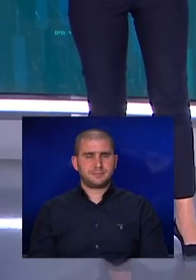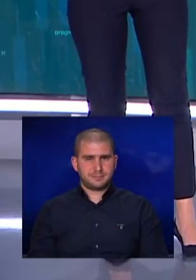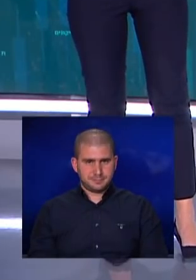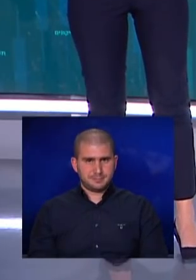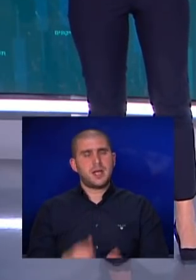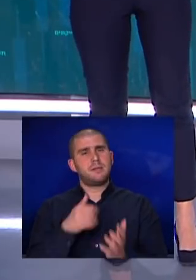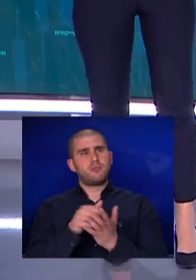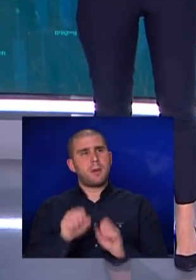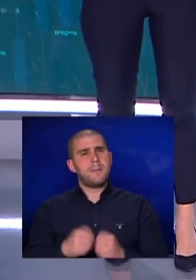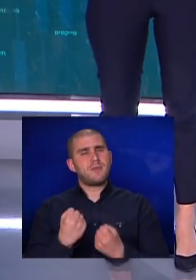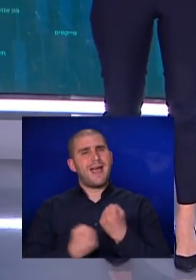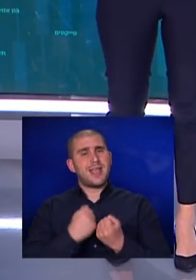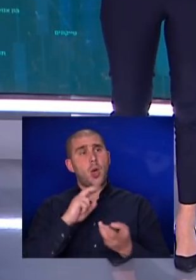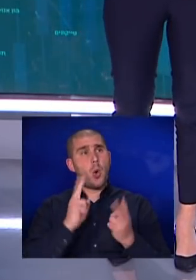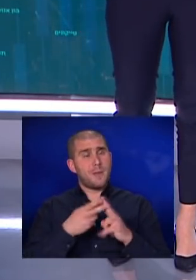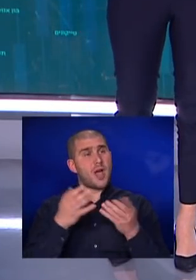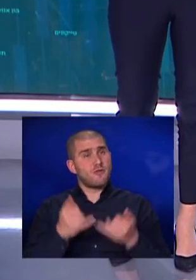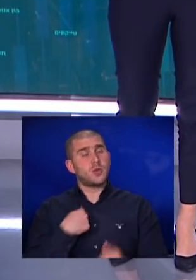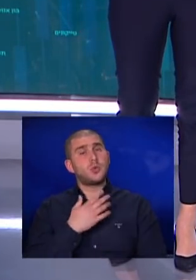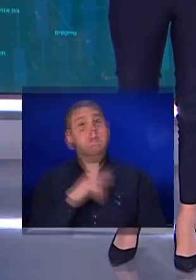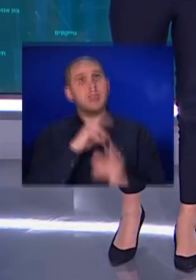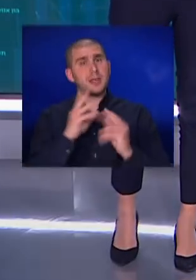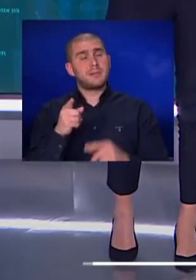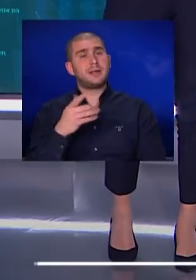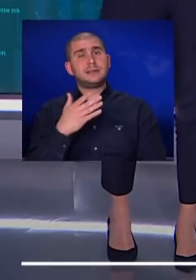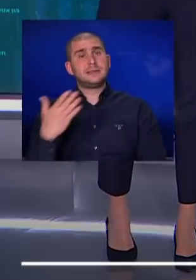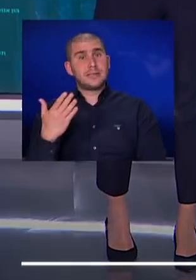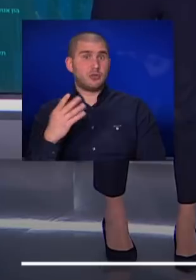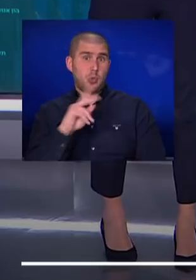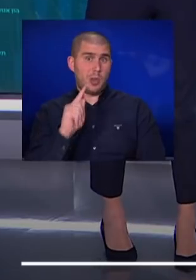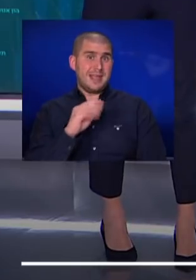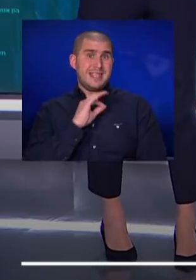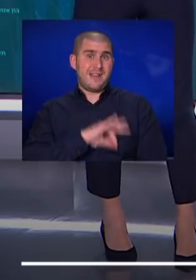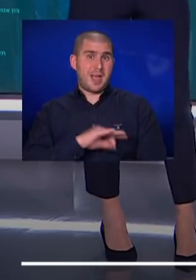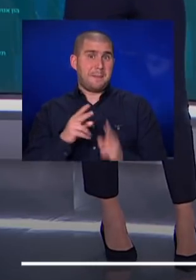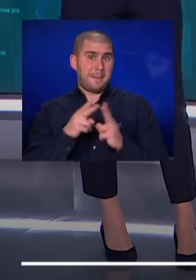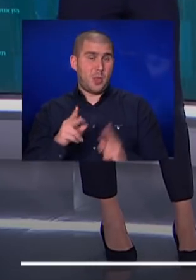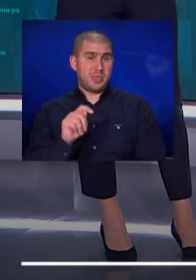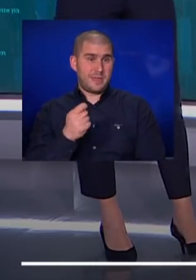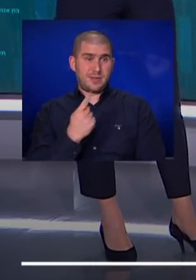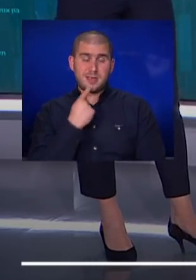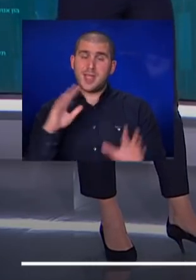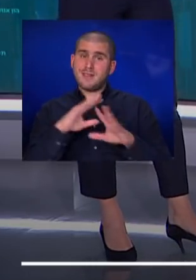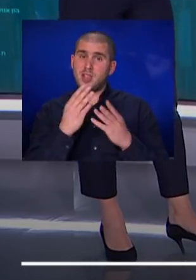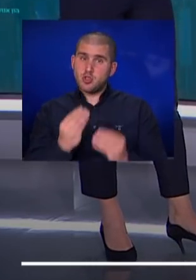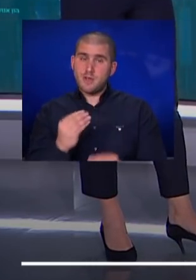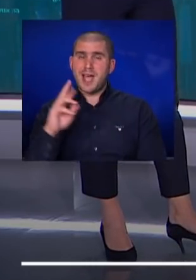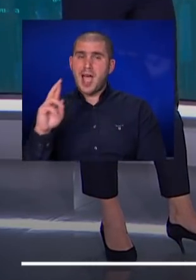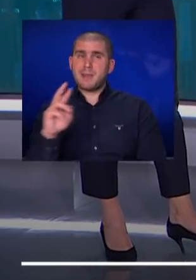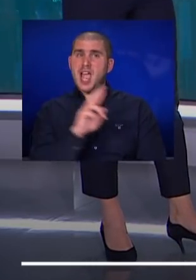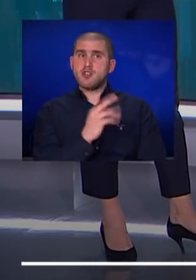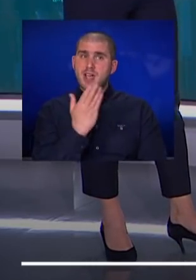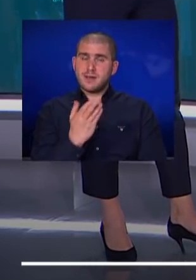ממשיכים ממשבר האנרגיה העולמי ועכשיו אנחנו רוצים לדבר עם הצד שעשוי להרוויח מהפתרון. נגיד, ערב טוב לרמי רשף,